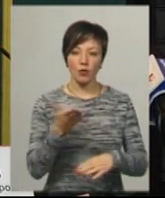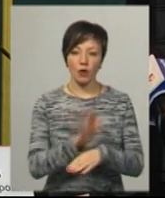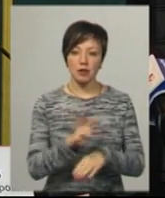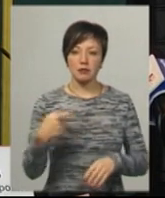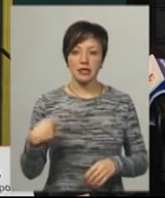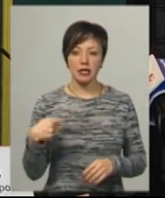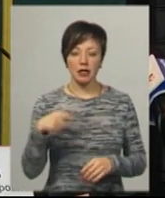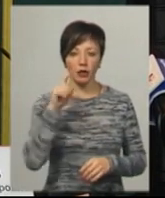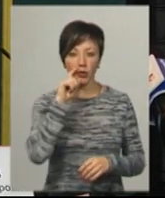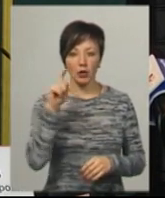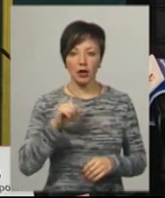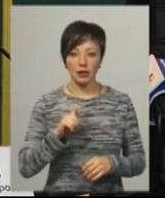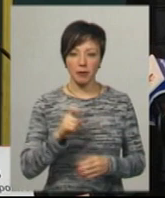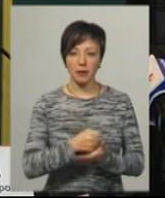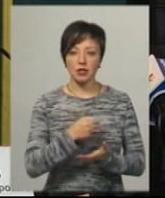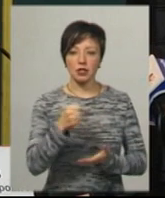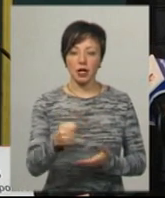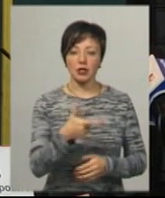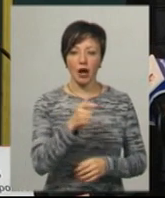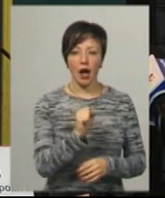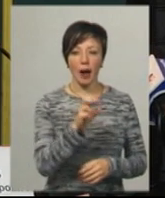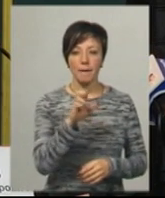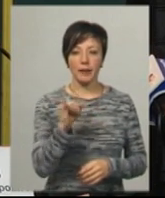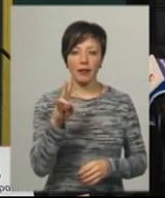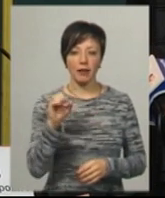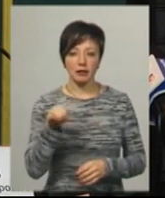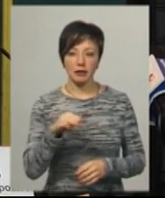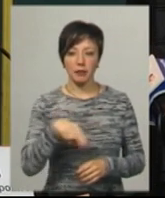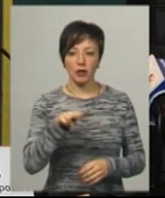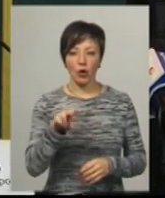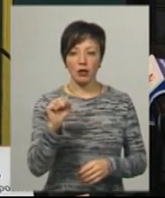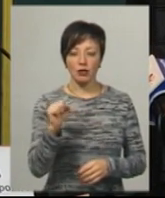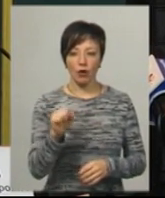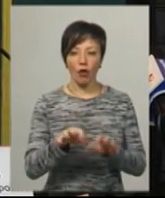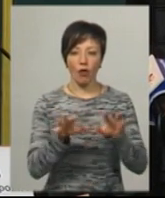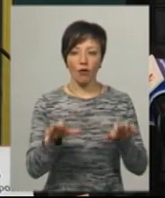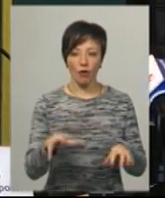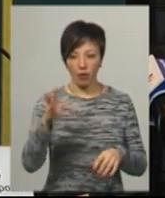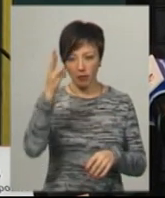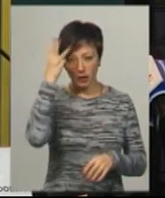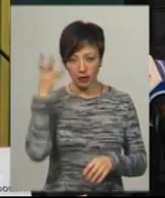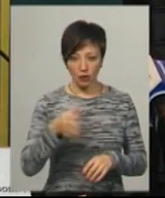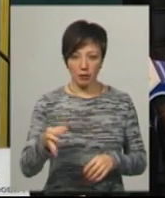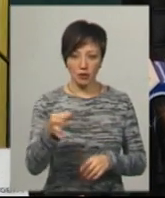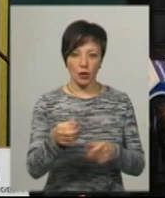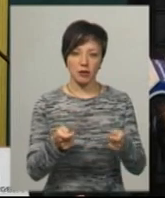України призначити габінет Дмитрия Анатольевича головою Хмельницької обласної державної адміністрації.